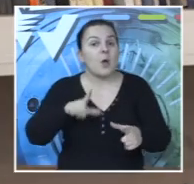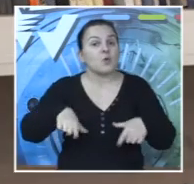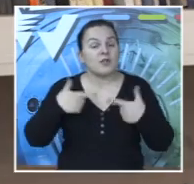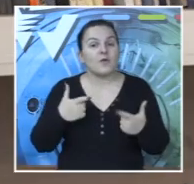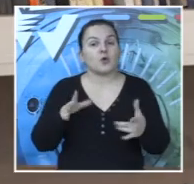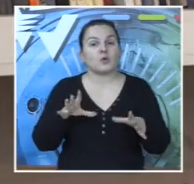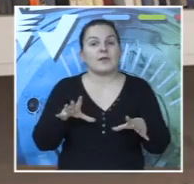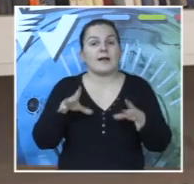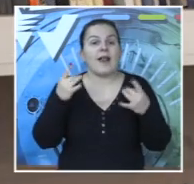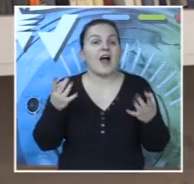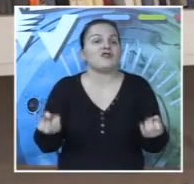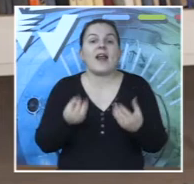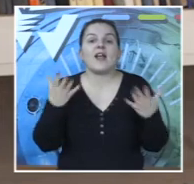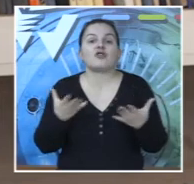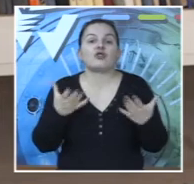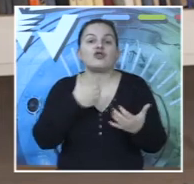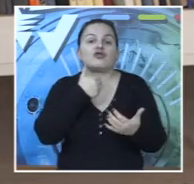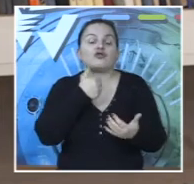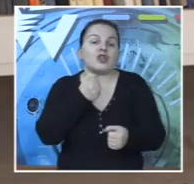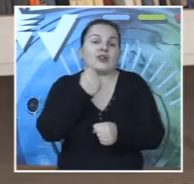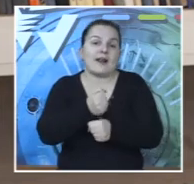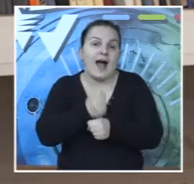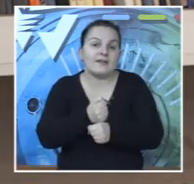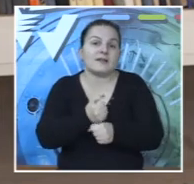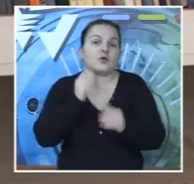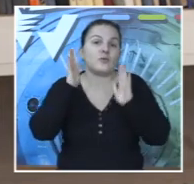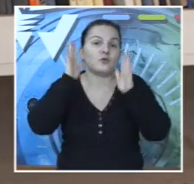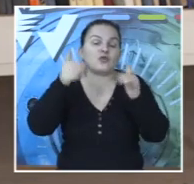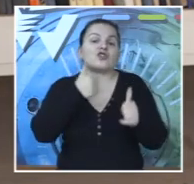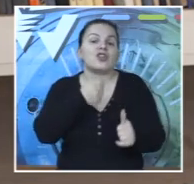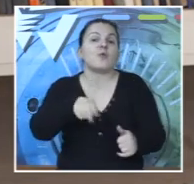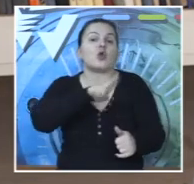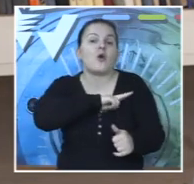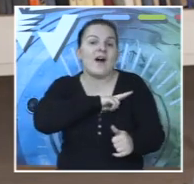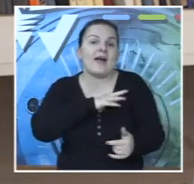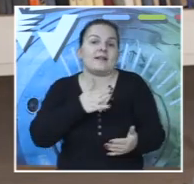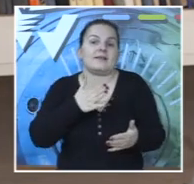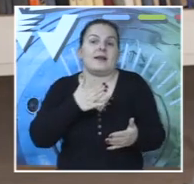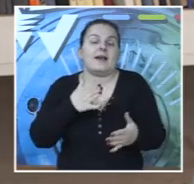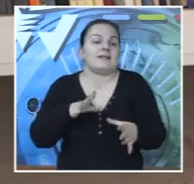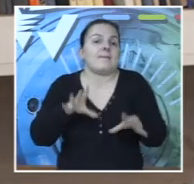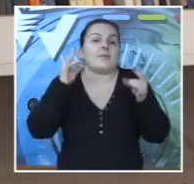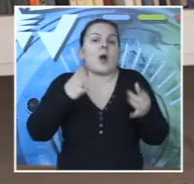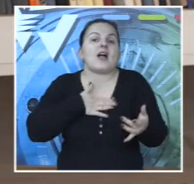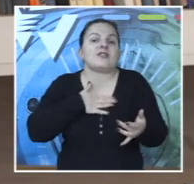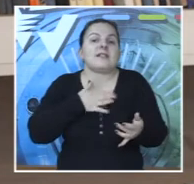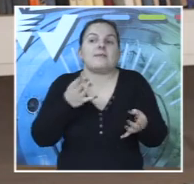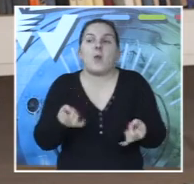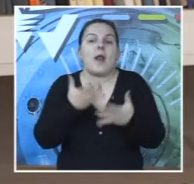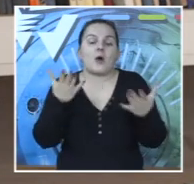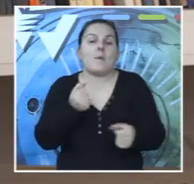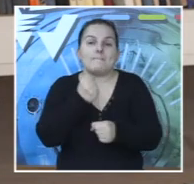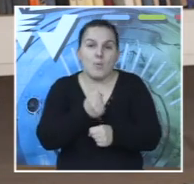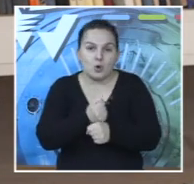Kosta uspe u životu da nađe nešto čime će se baviti i šta će mu šta će mu odgovarati, prosto nađe sebe u nekom,